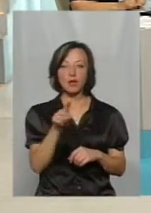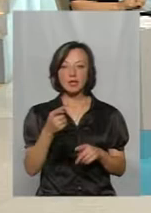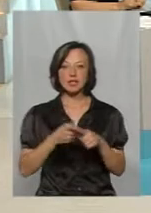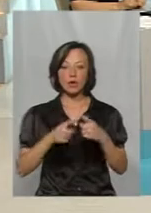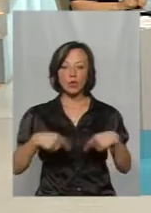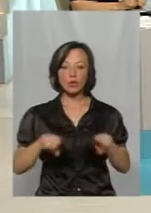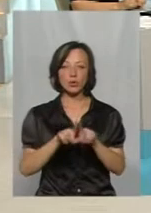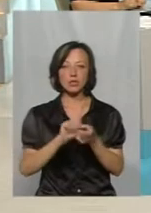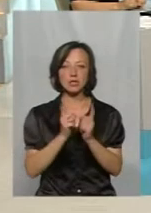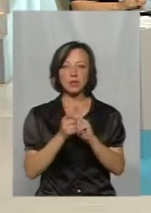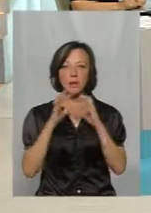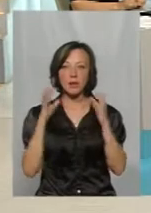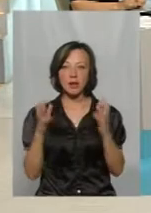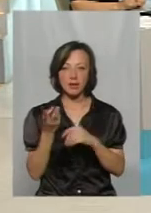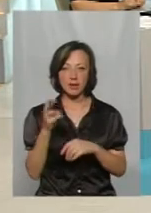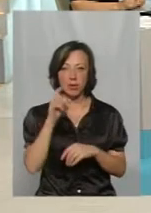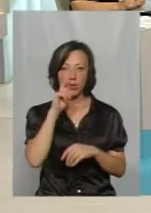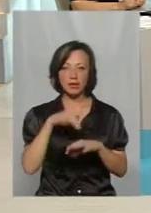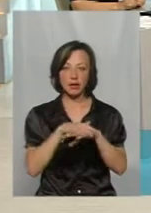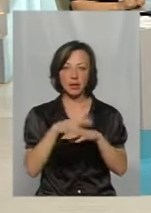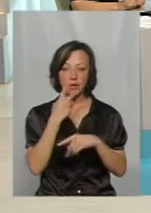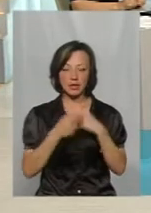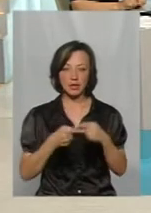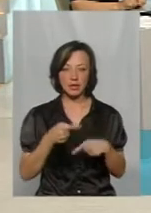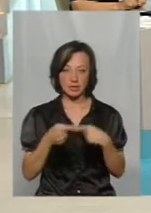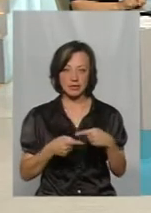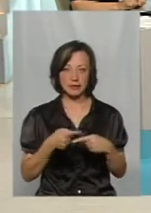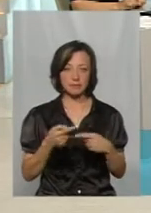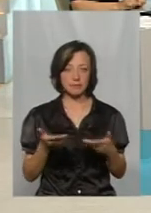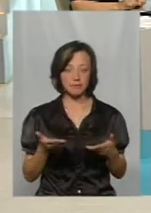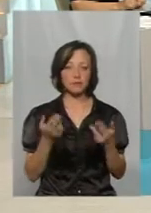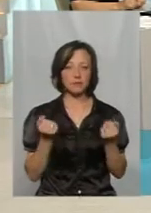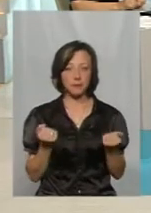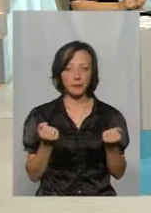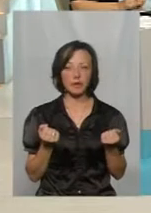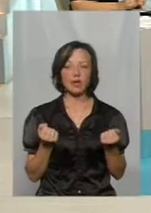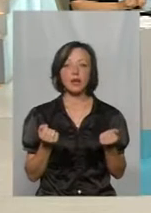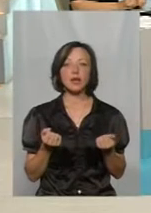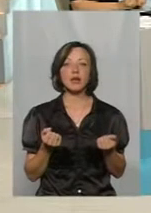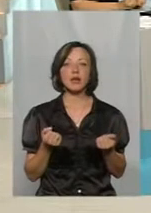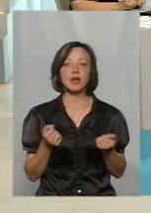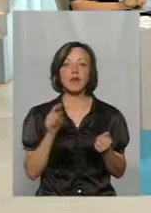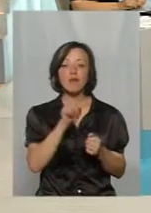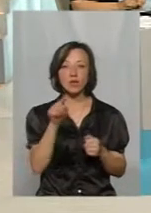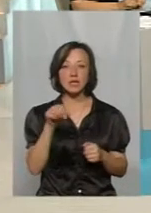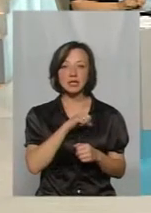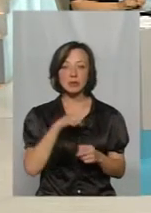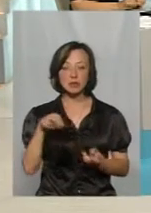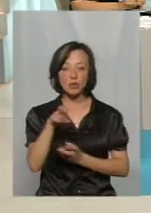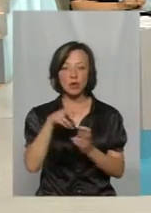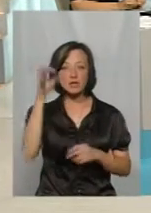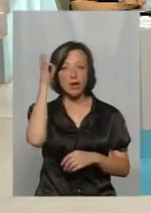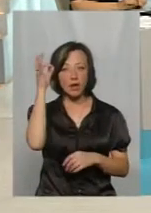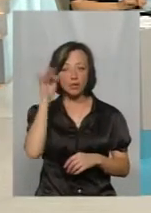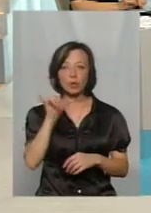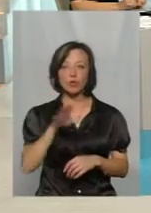гурток, стали як берегинями українських народних традицій. Так. Вони шукають те, що самі не знають, згадують